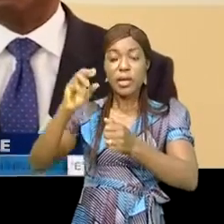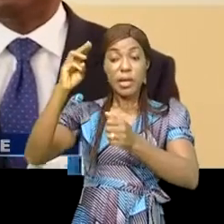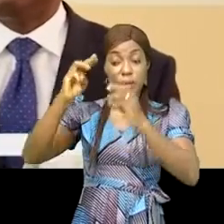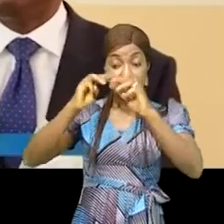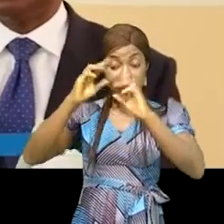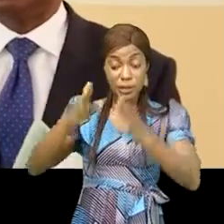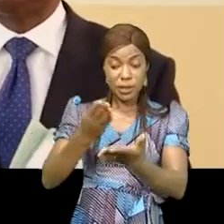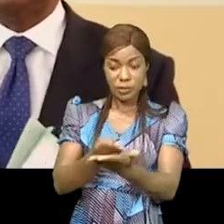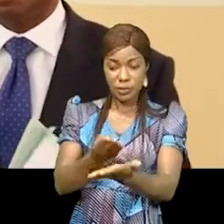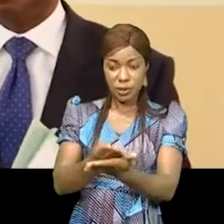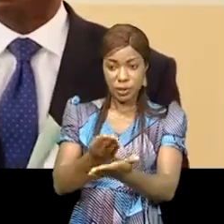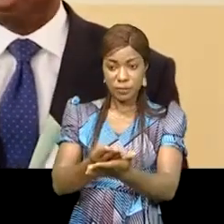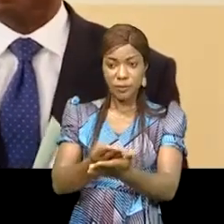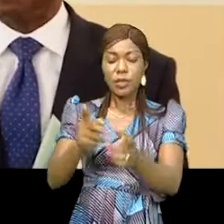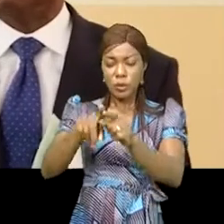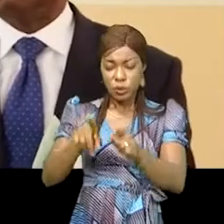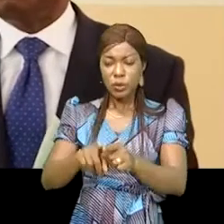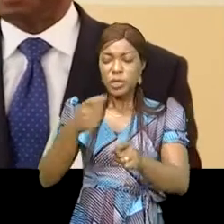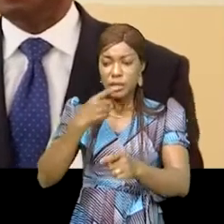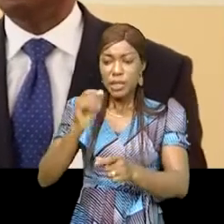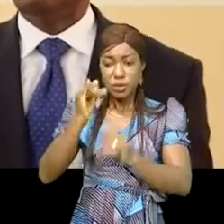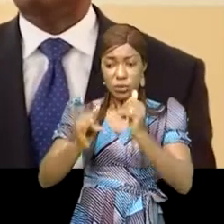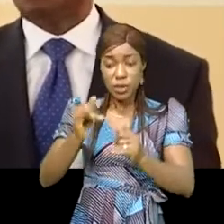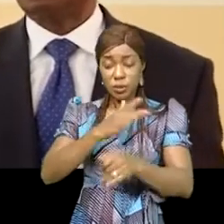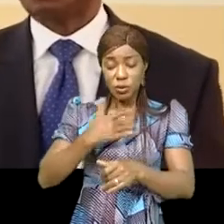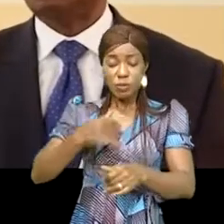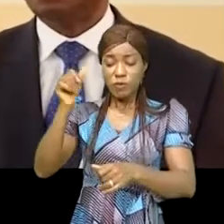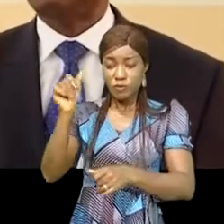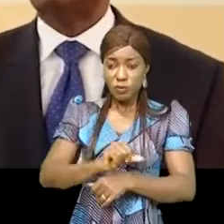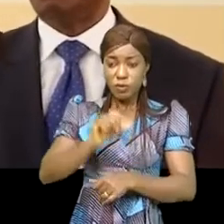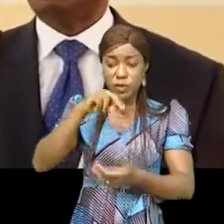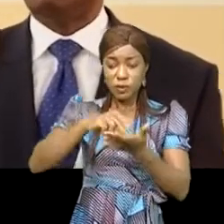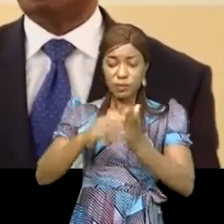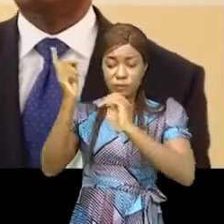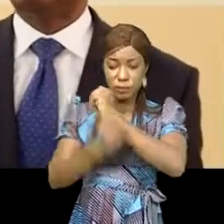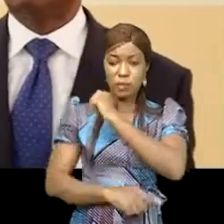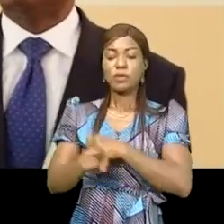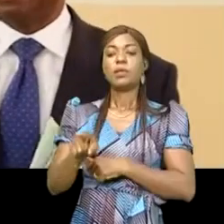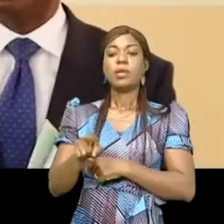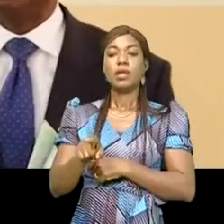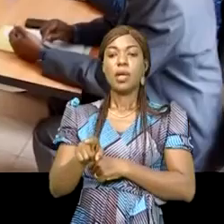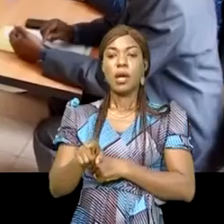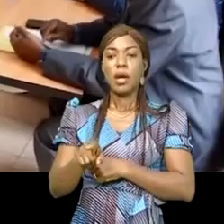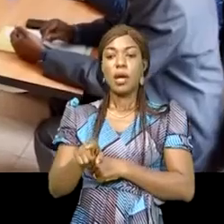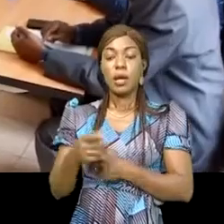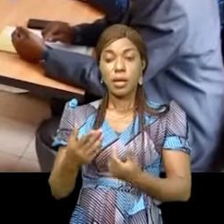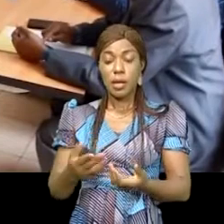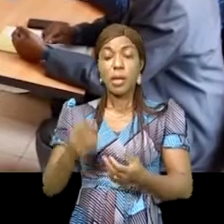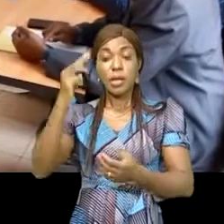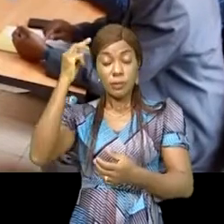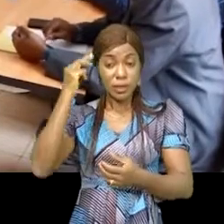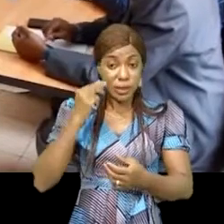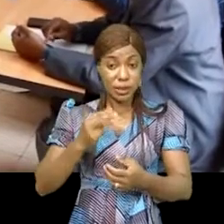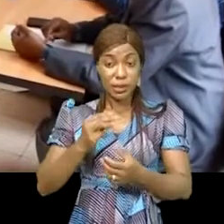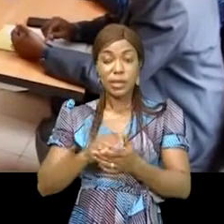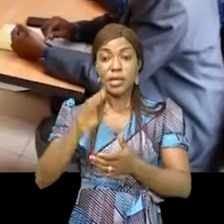avons également envisagé des sanctions pour des opérateurs de paie qui n'auront pas à s'acquitter convenablement de leurs obligations. Le ministre de l